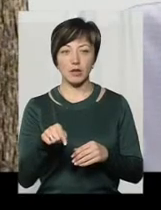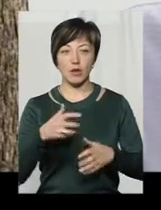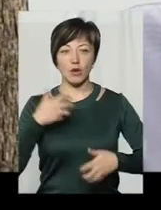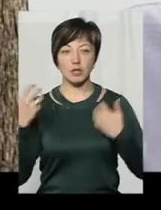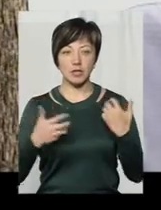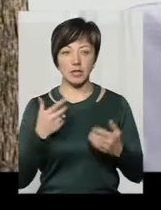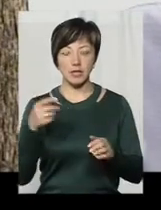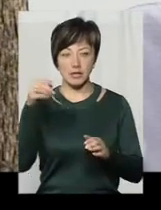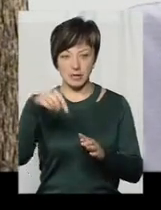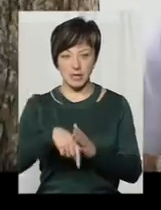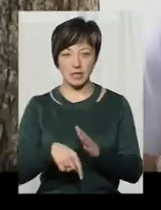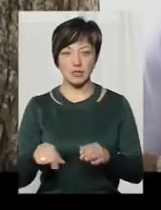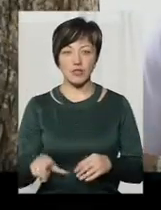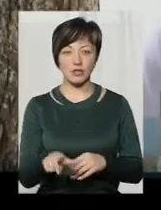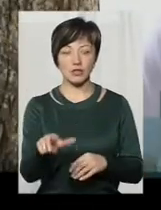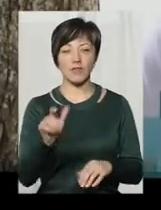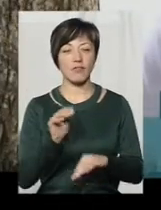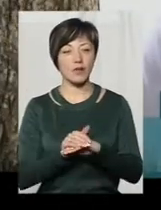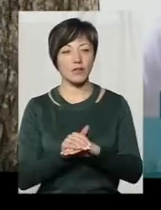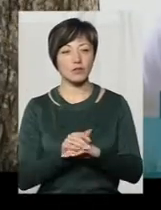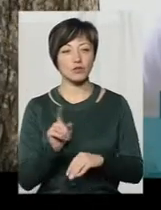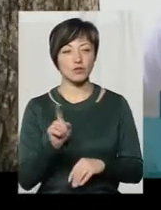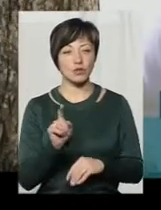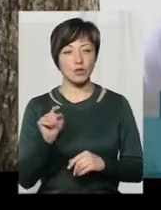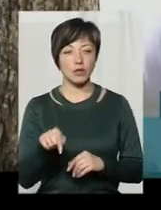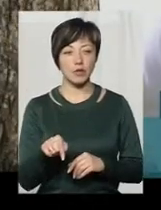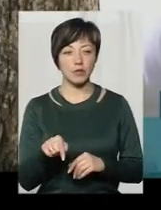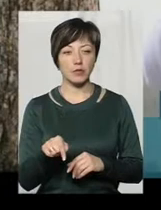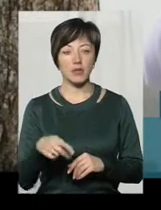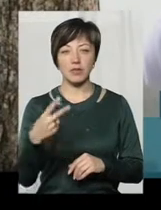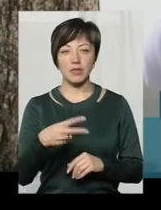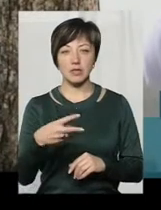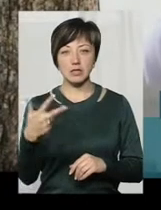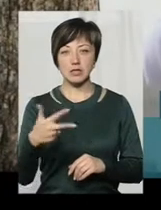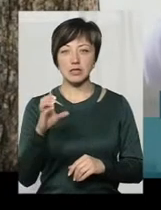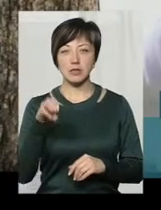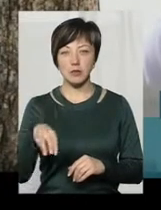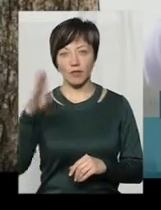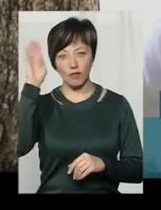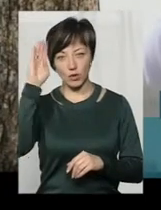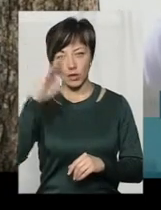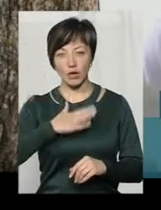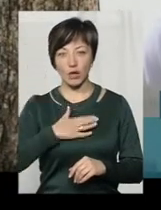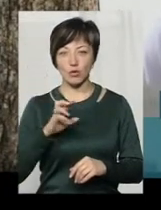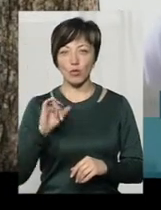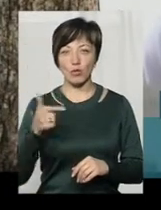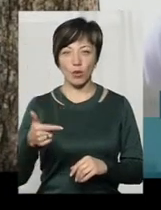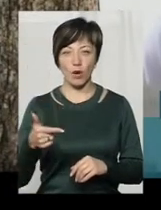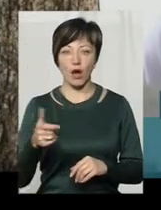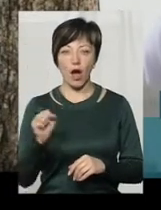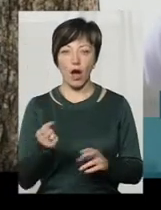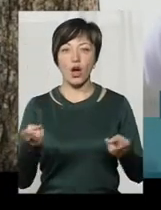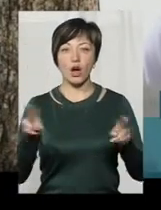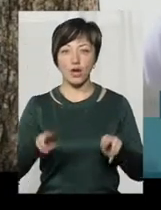в річку. Виявилося факт, що там буквально 20-30 сантиметрів води нашого південного буга, а